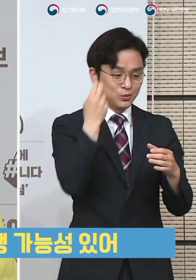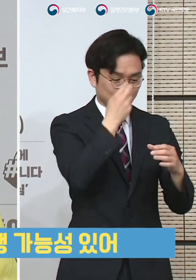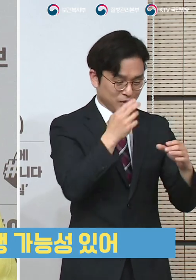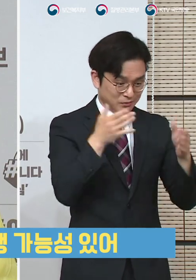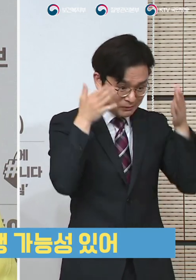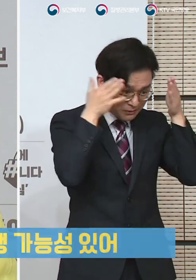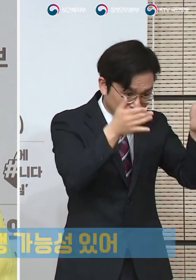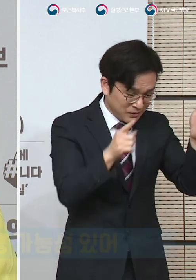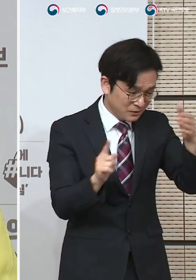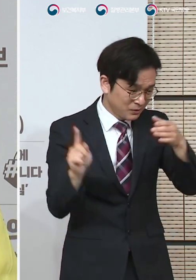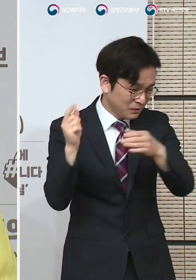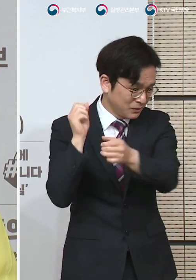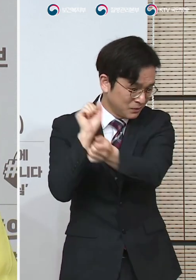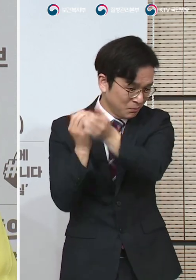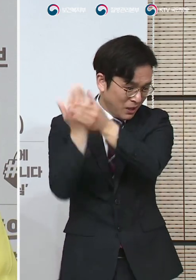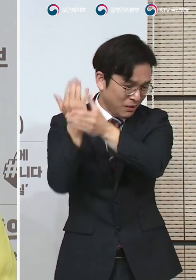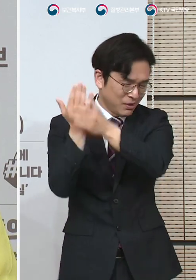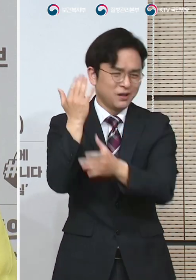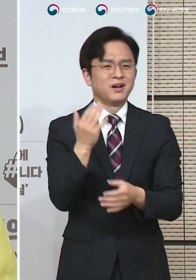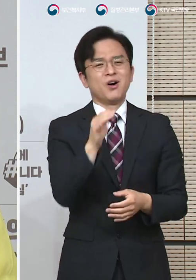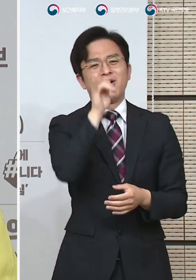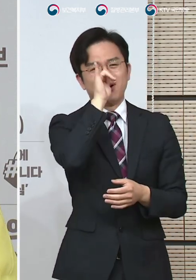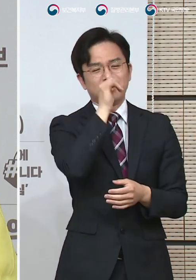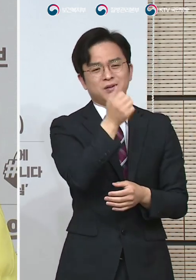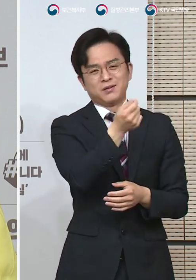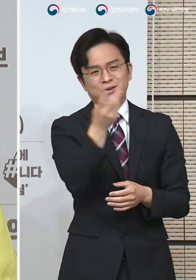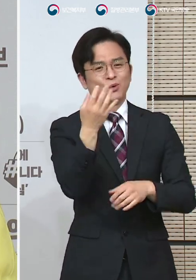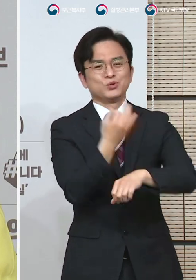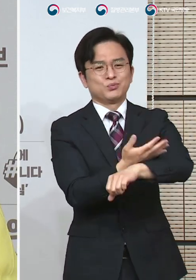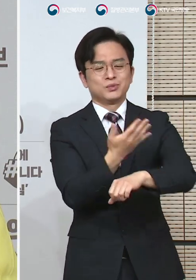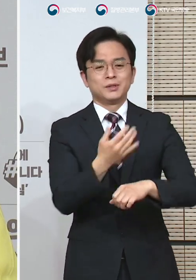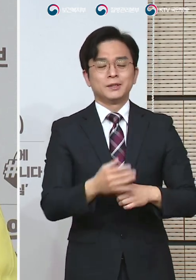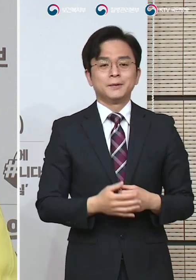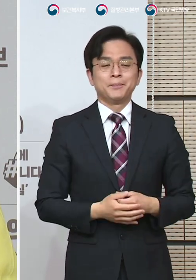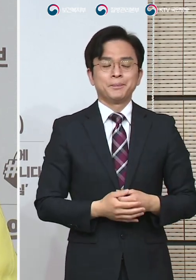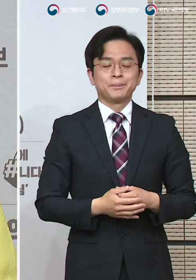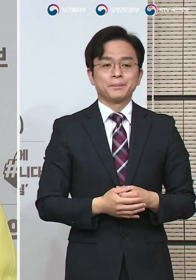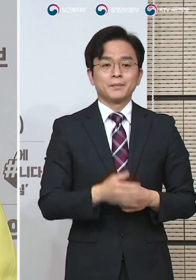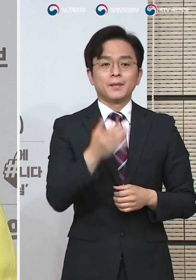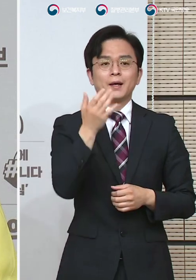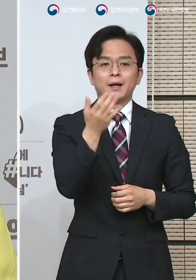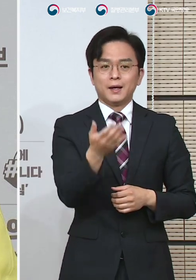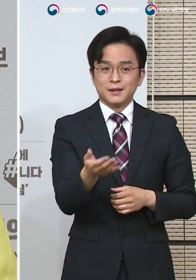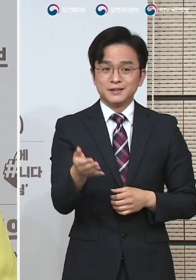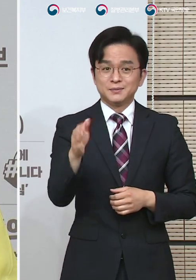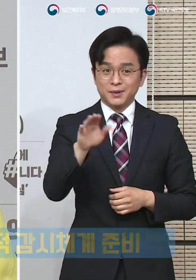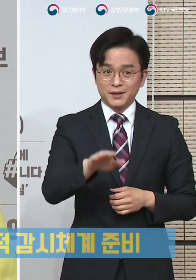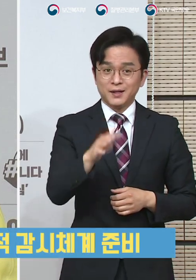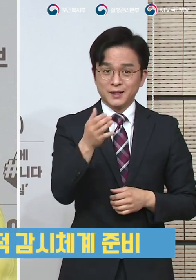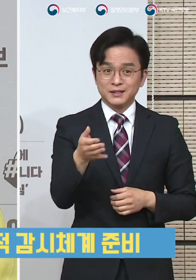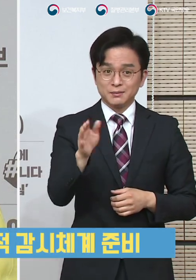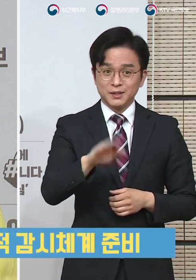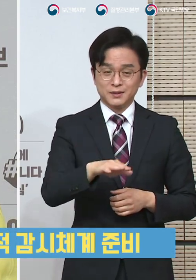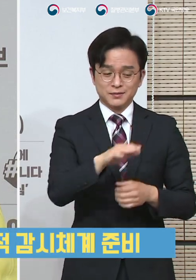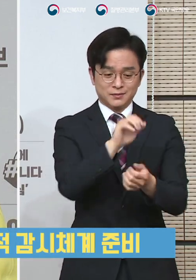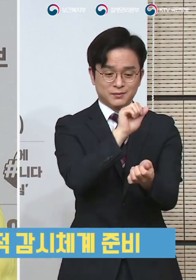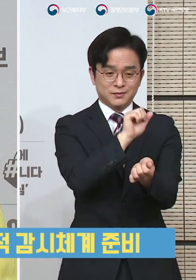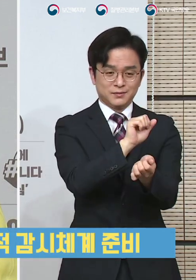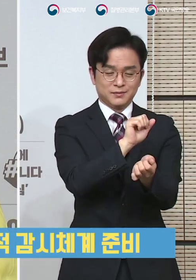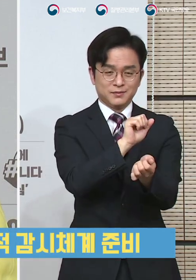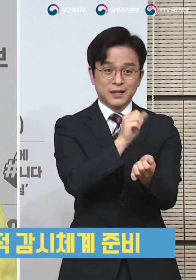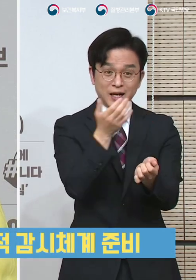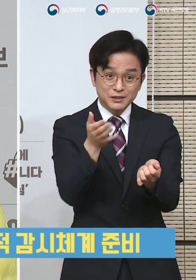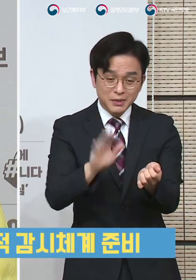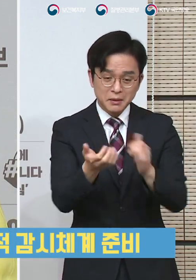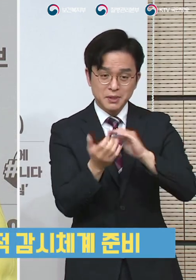바이러스입니다. 하지만 그럼에도 불구하고 일반적으로 또는 예상이 되는 그러한 고위험 시설에